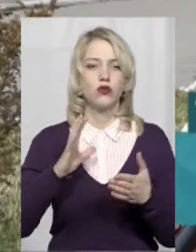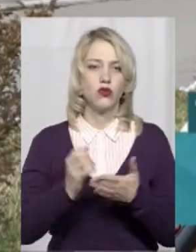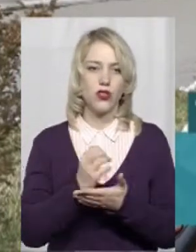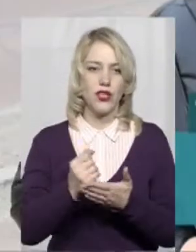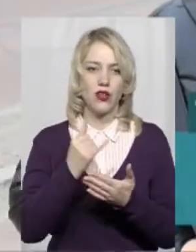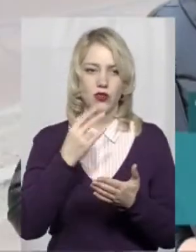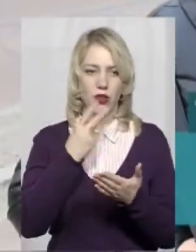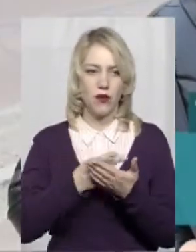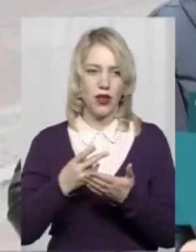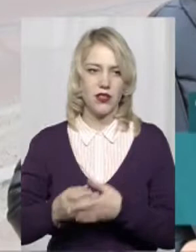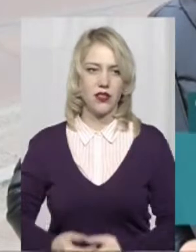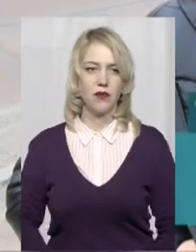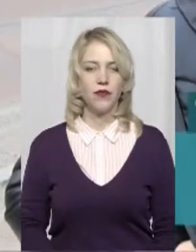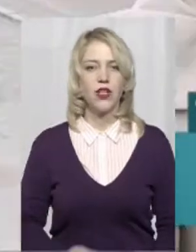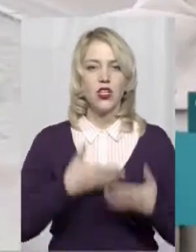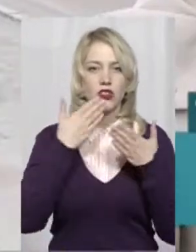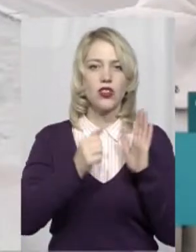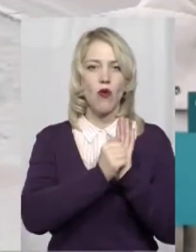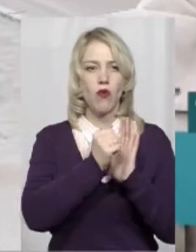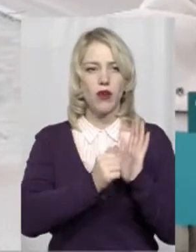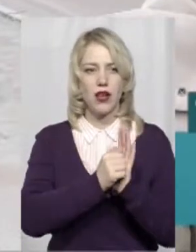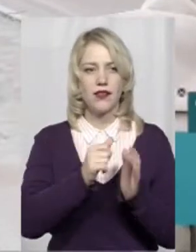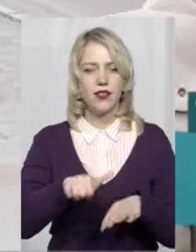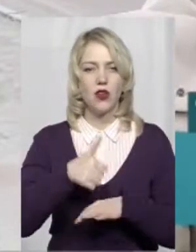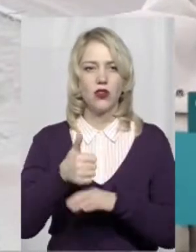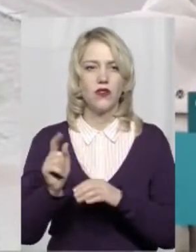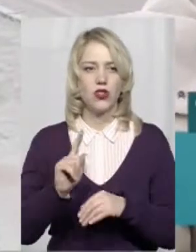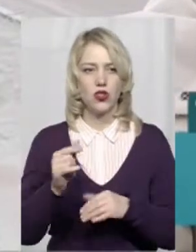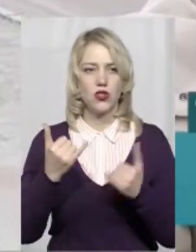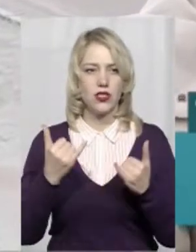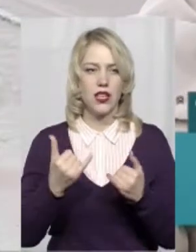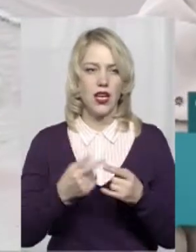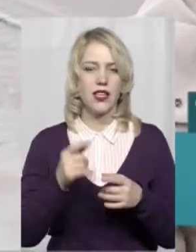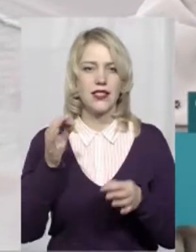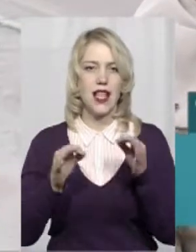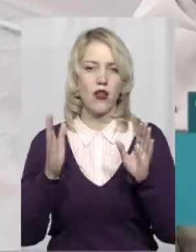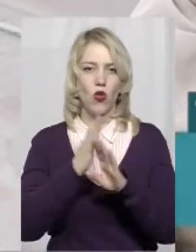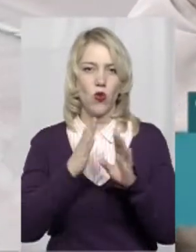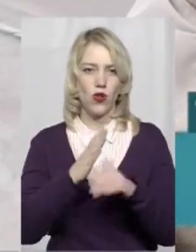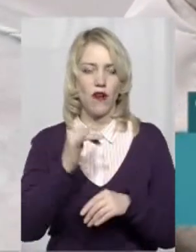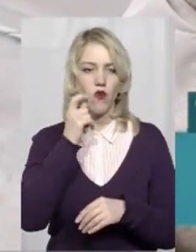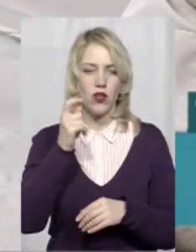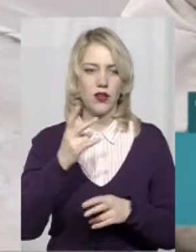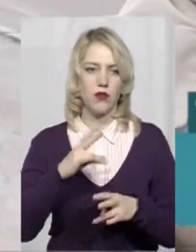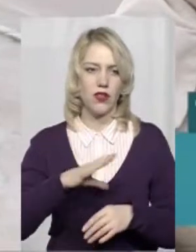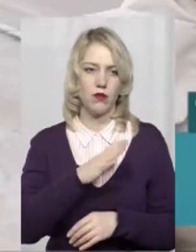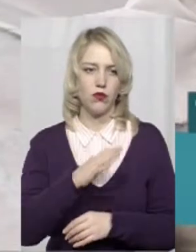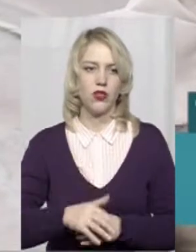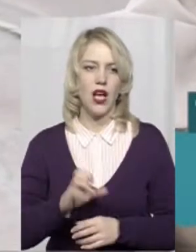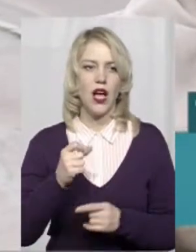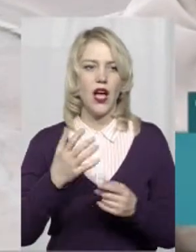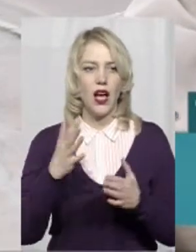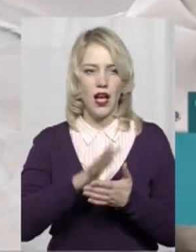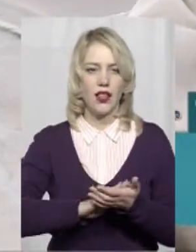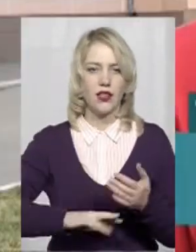показане. Читаю публікації. Це саме головне, що зараз екологія в Україні повинна бути, а вже